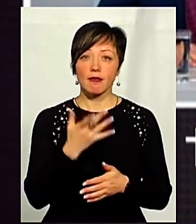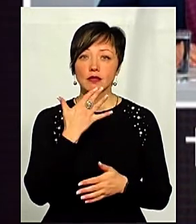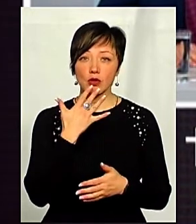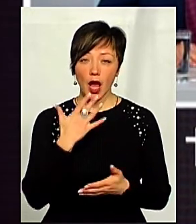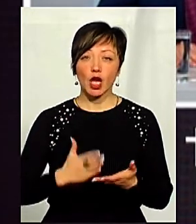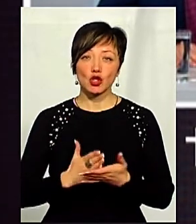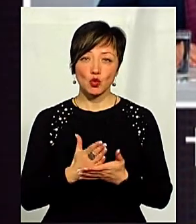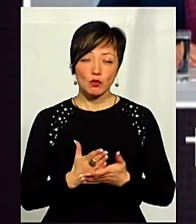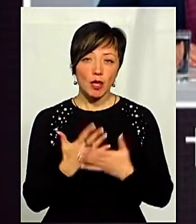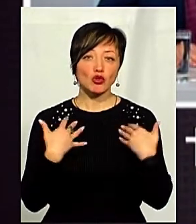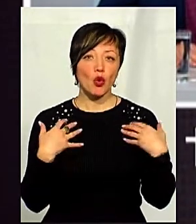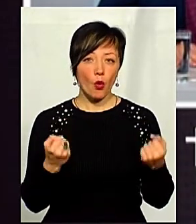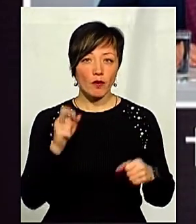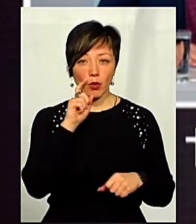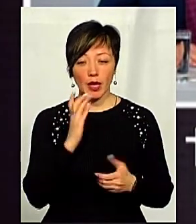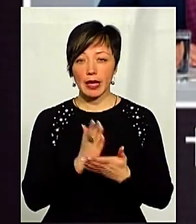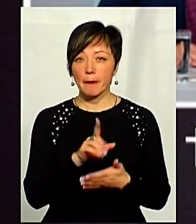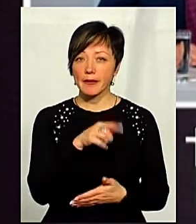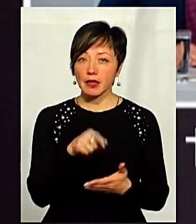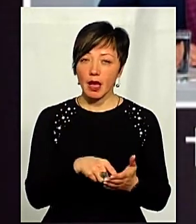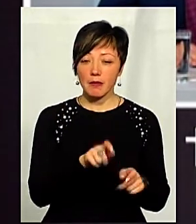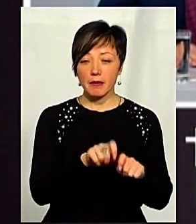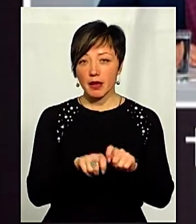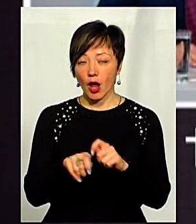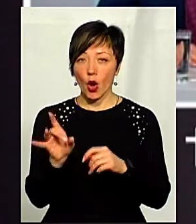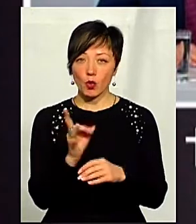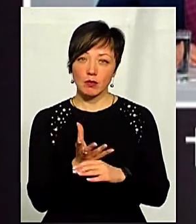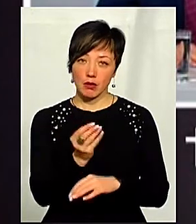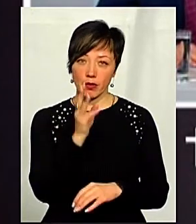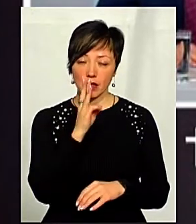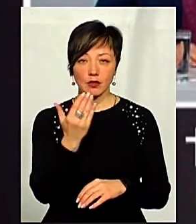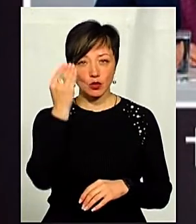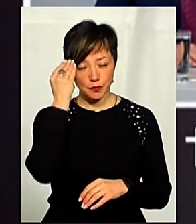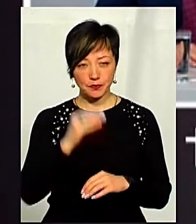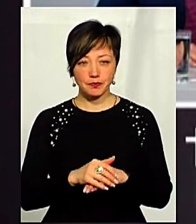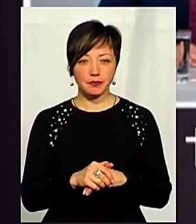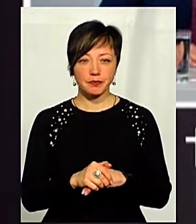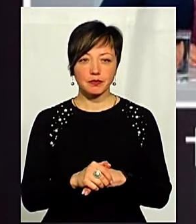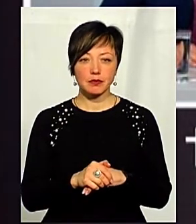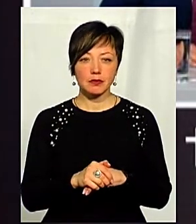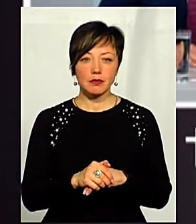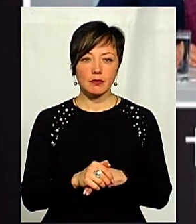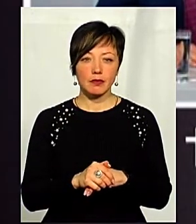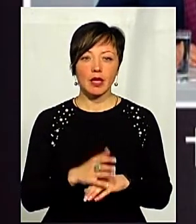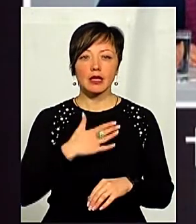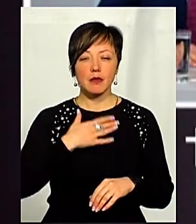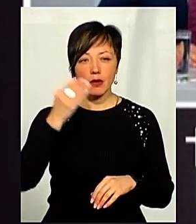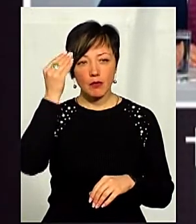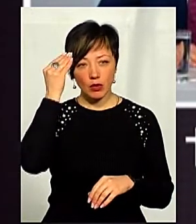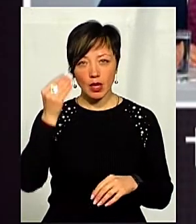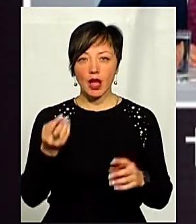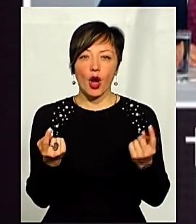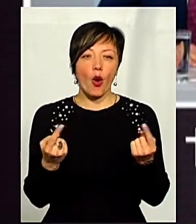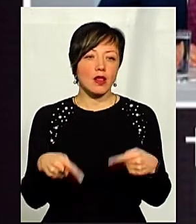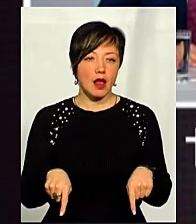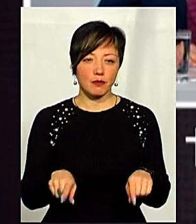НСЗУ. І там є питання в них і по переліку, і по розміру оплати. Ваша думка як? Передусім хочу вам сказати про те, що на мій погляд колапсу не